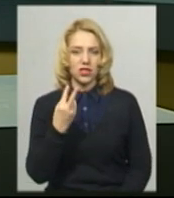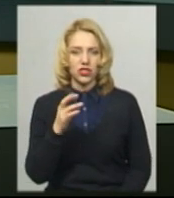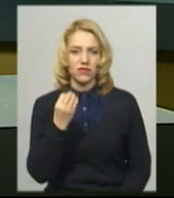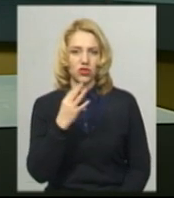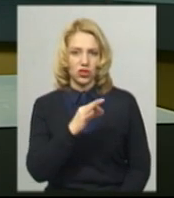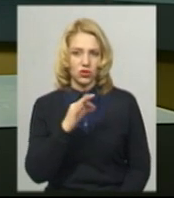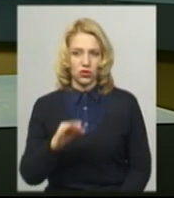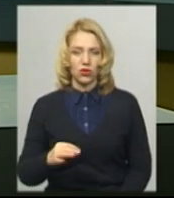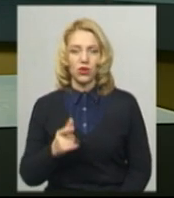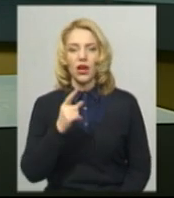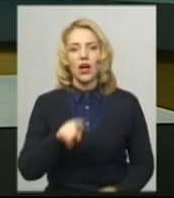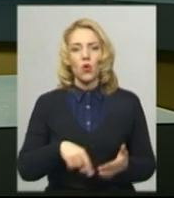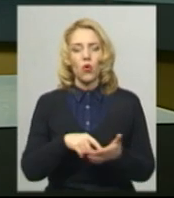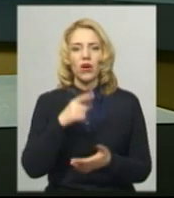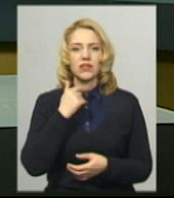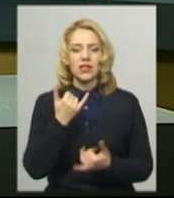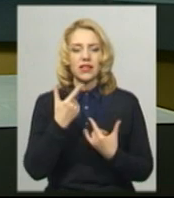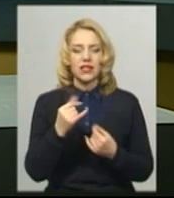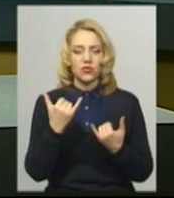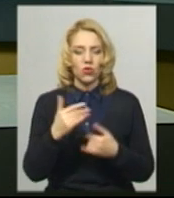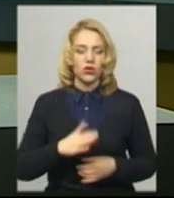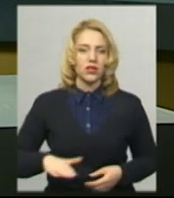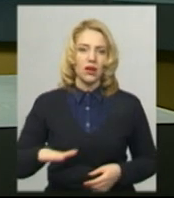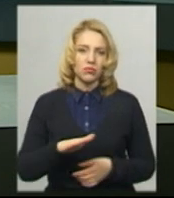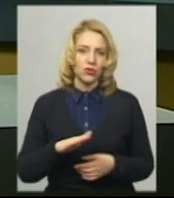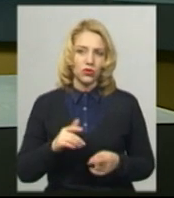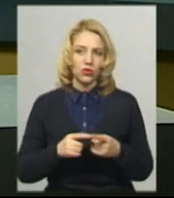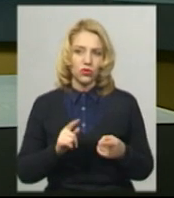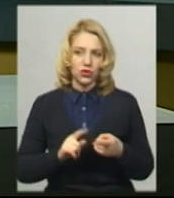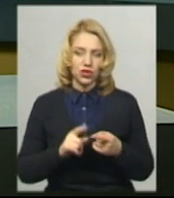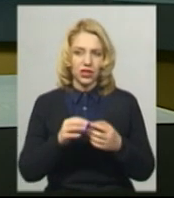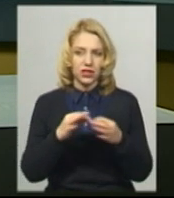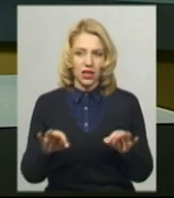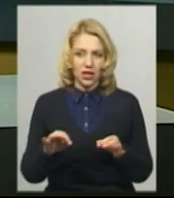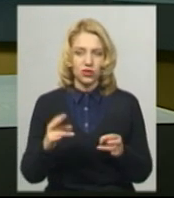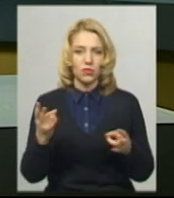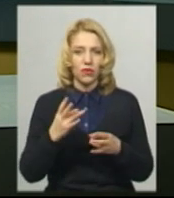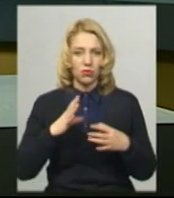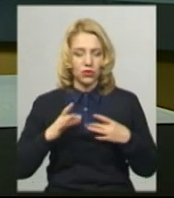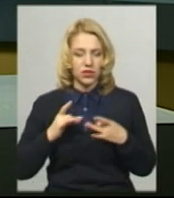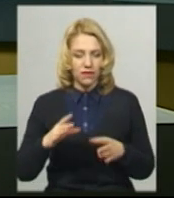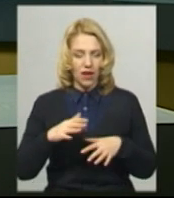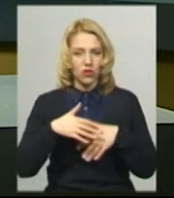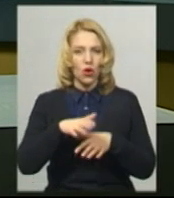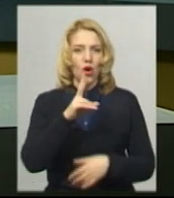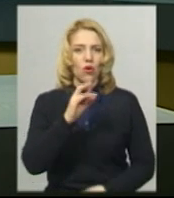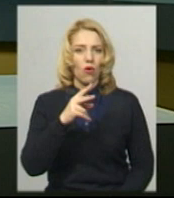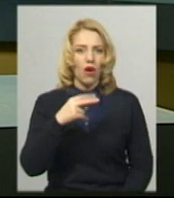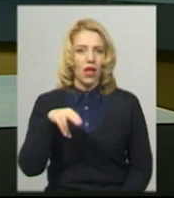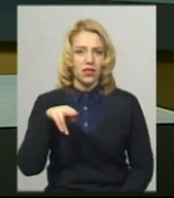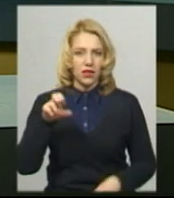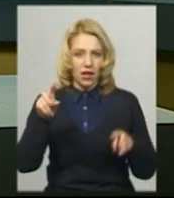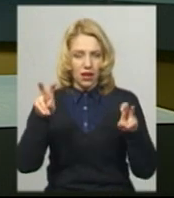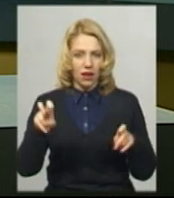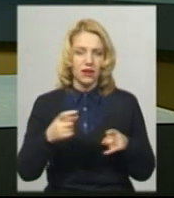У Красилові, де сьогодні на площі Незалежності мало відбутися свято Коляда-2020, також відмінили святкові заходи у зв'язку